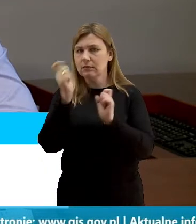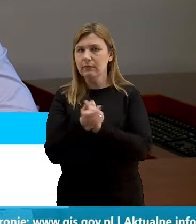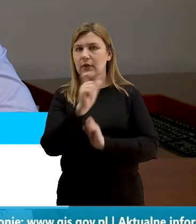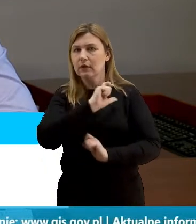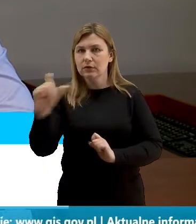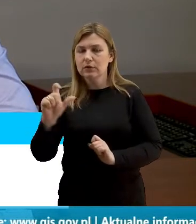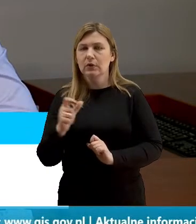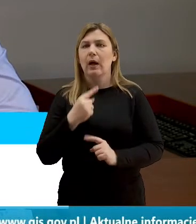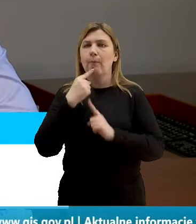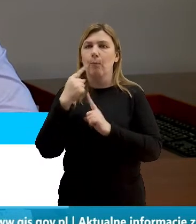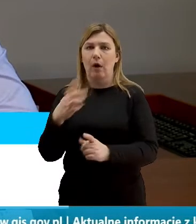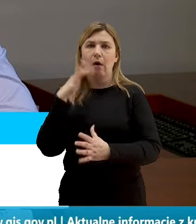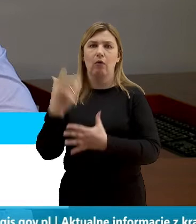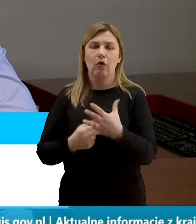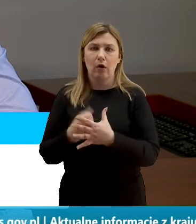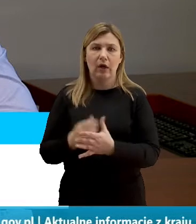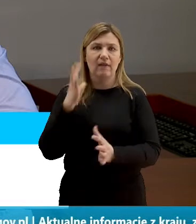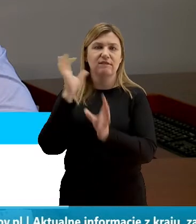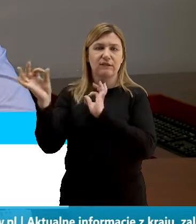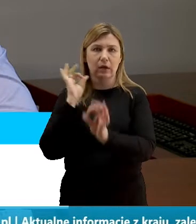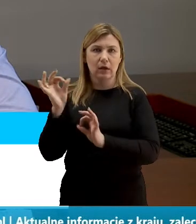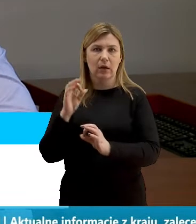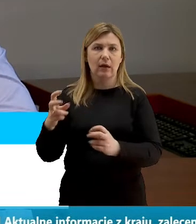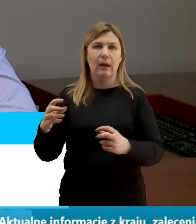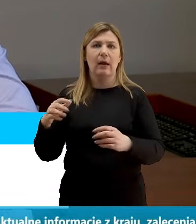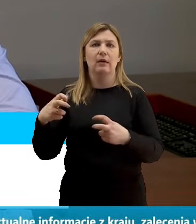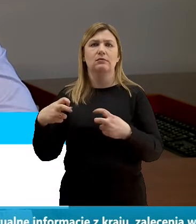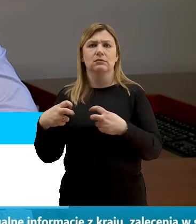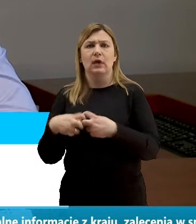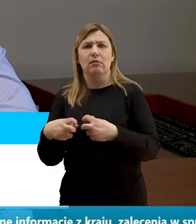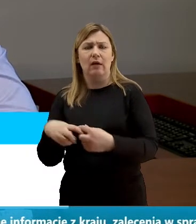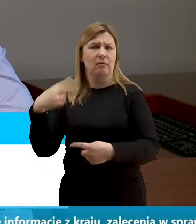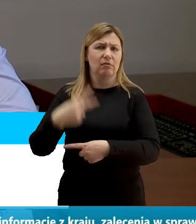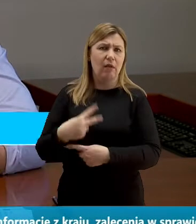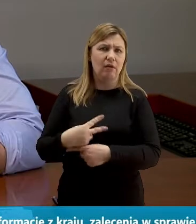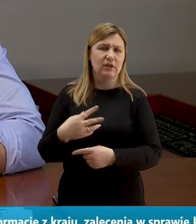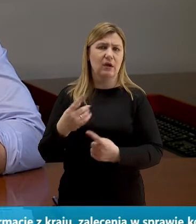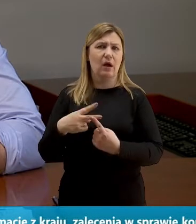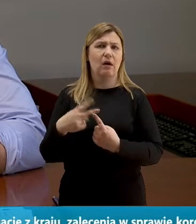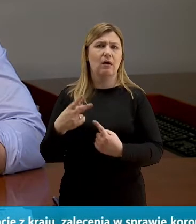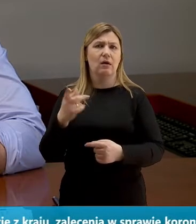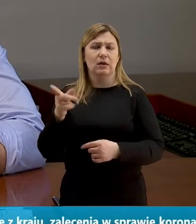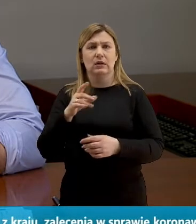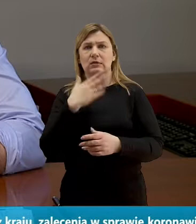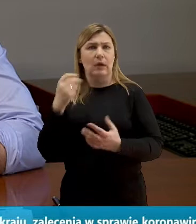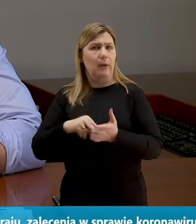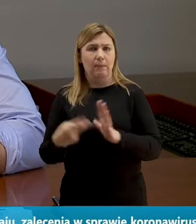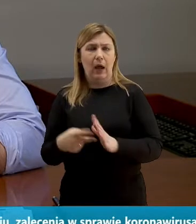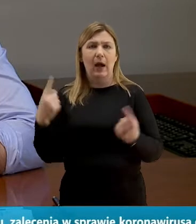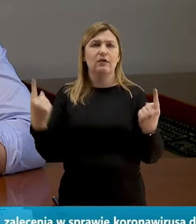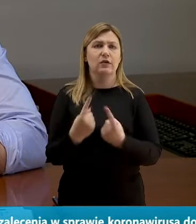podkreślam korzystać z informacji dostępnych w mediach na dziś takiego planu nie ma ale ta sytuacja jest cały czas